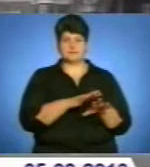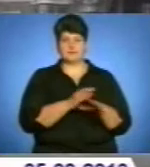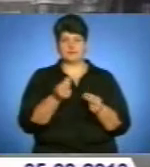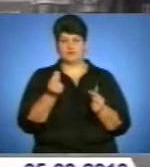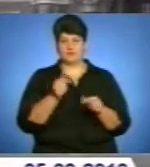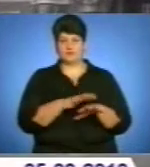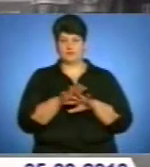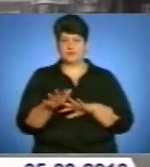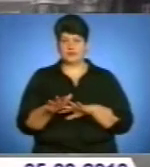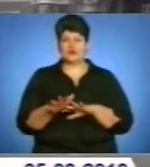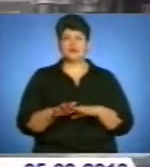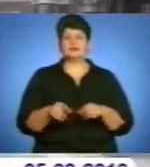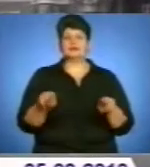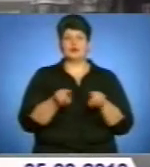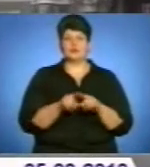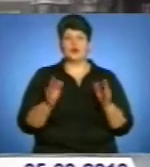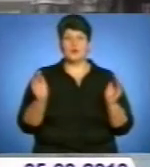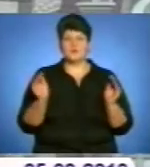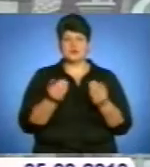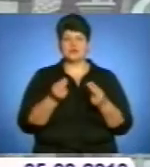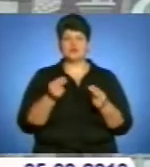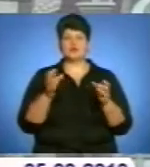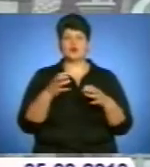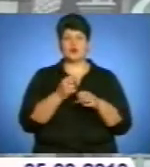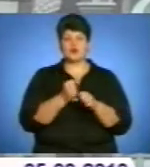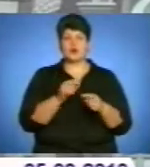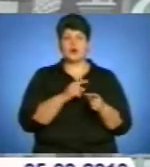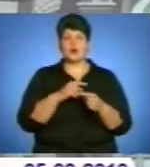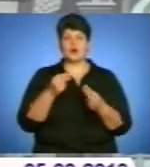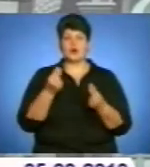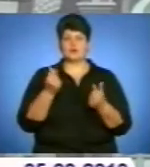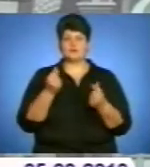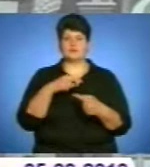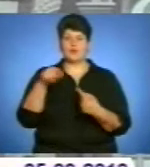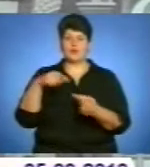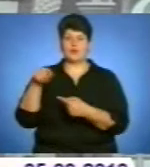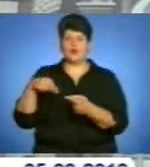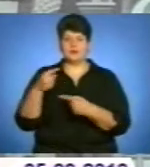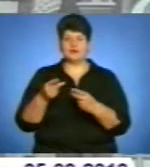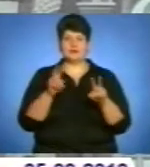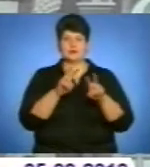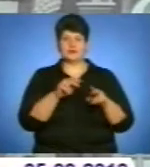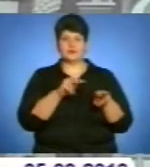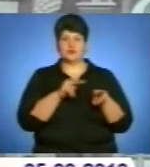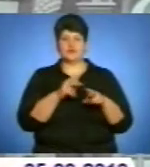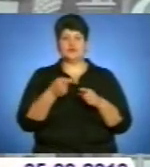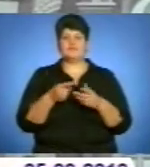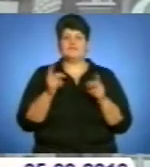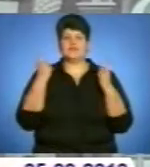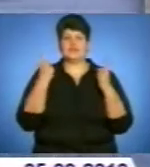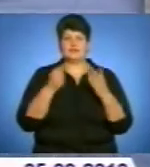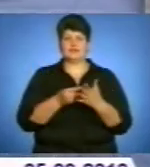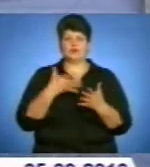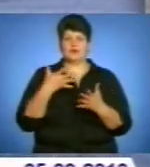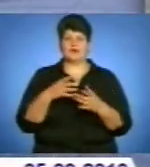Водночас обмеження сприятиме скороченню готівкового обігу. Збільшення безготівкових розрахунків дозволить відслідкувати такі значні покупки, як дорогі автомобілі,